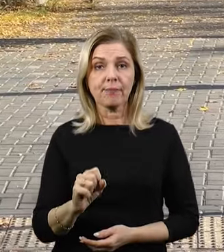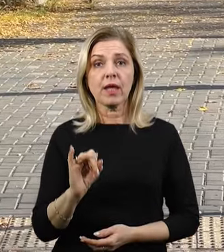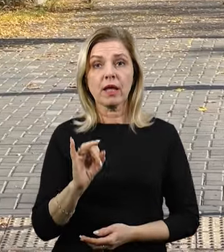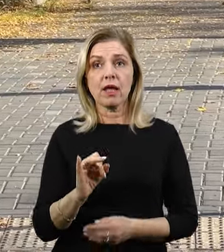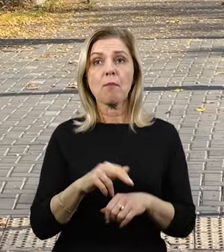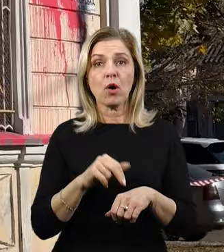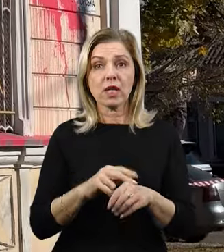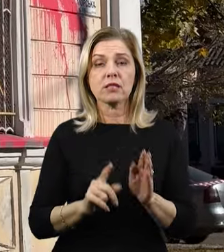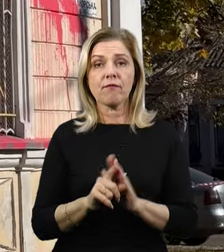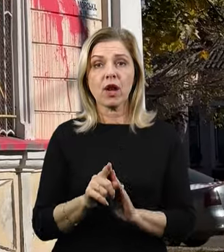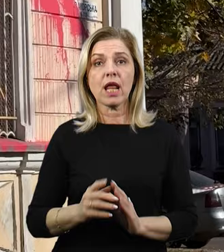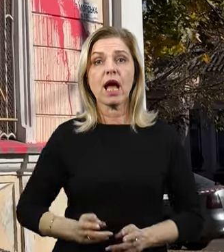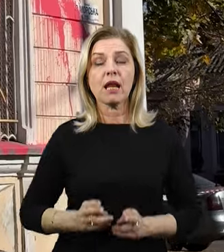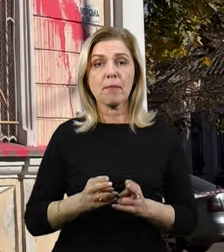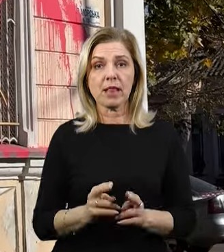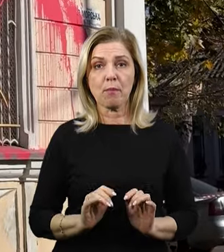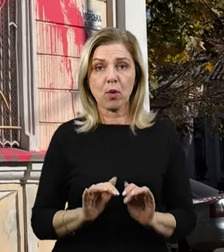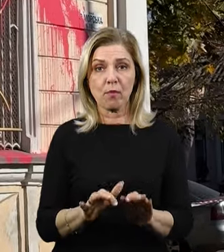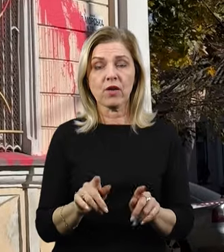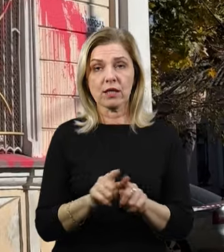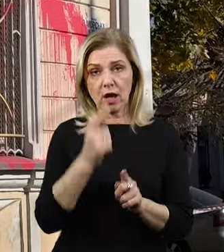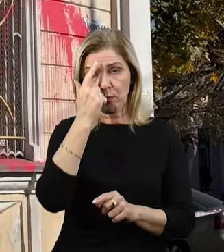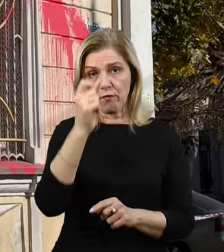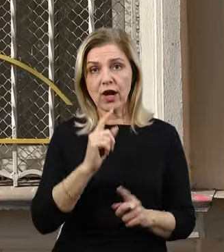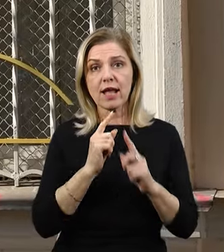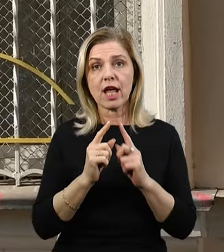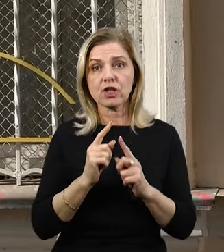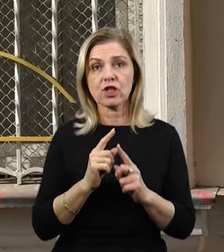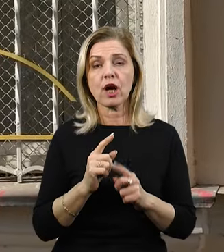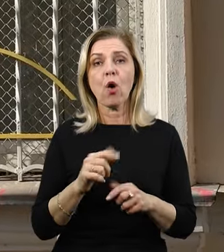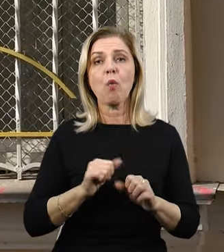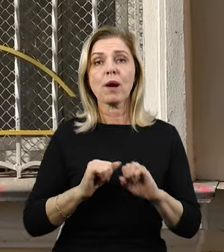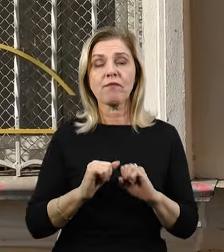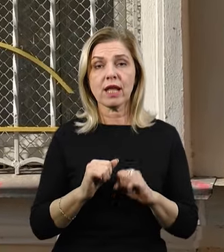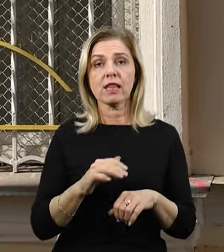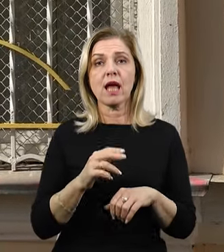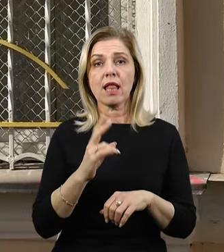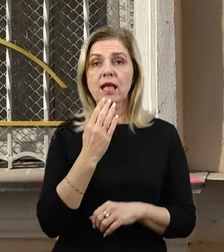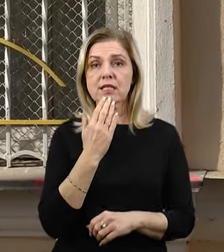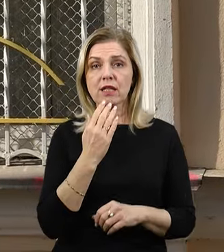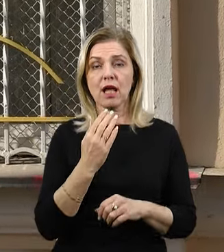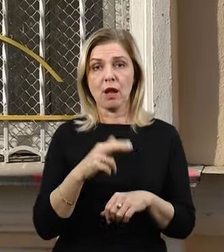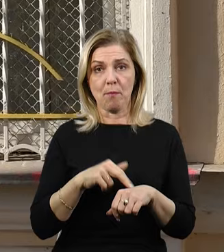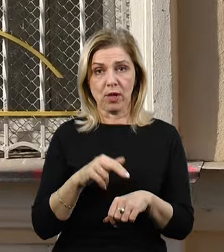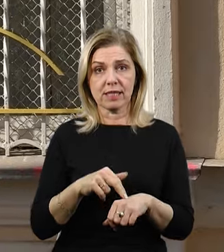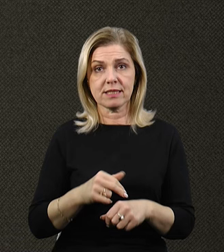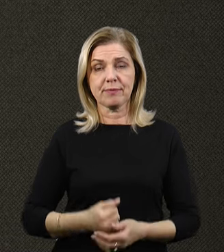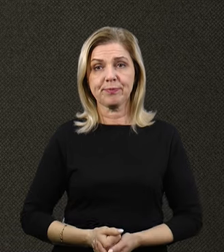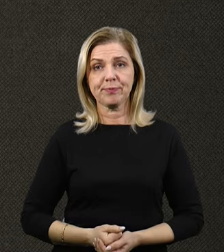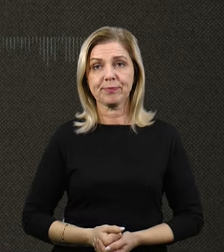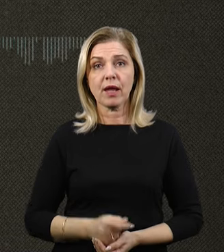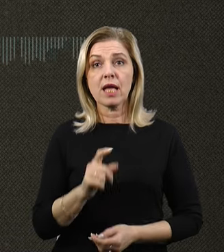провадження. В телефонному коментарі «Суспільному» повідомила речниця головного управління Національної поліції Миколаївській області Антоніна Лашта.